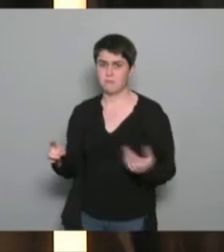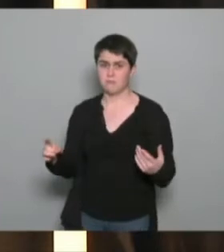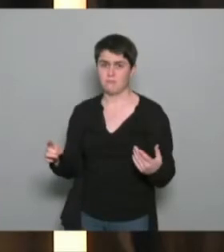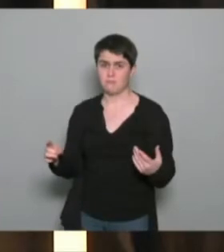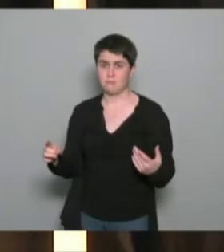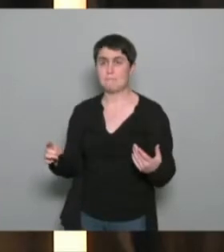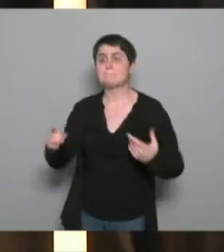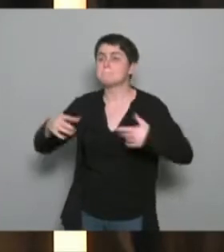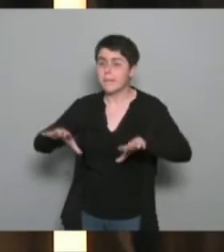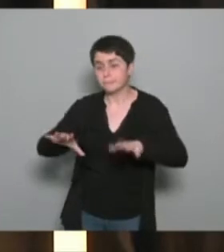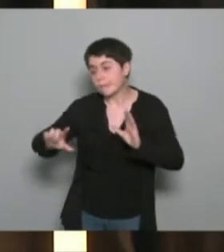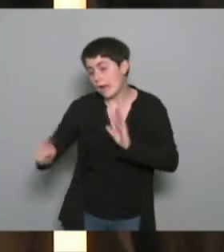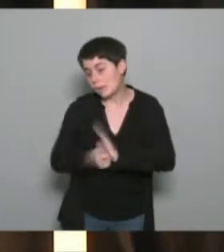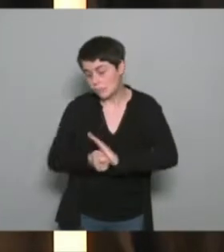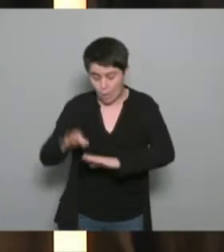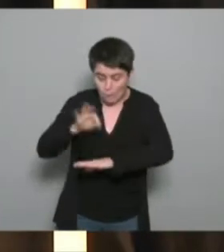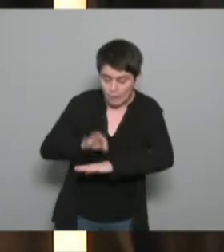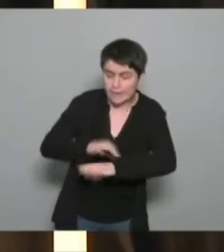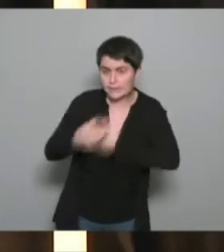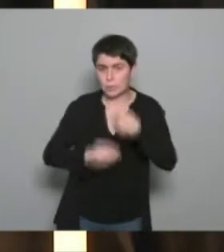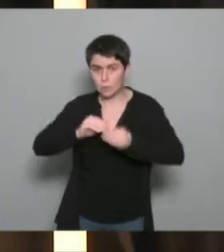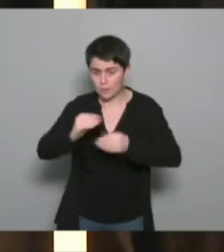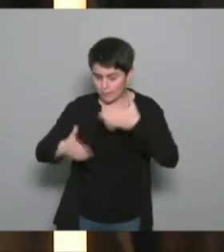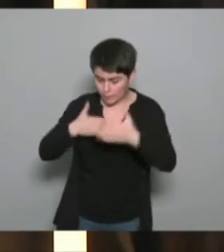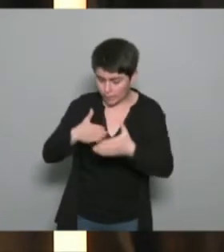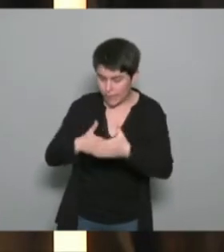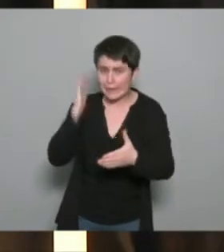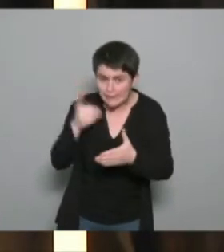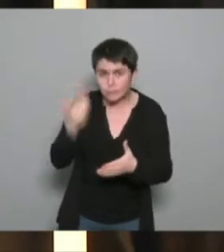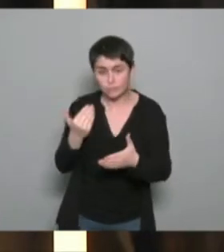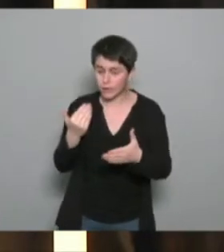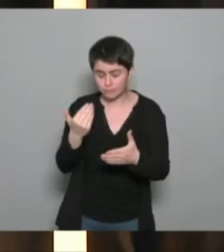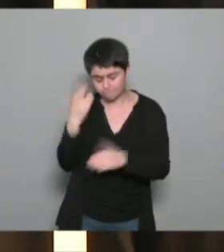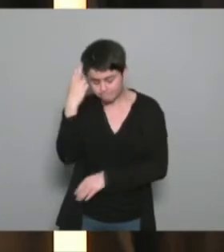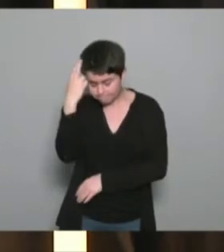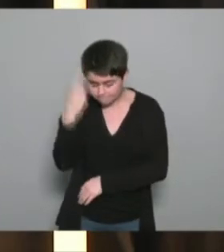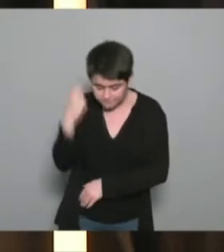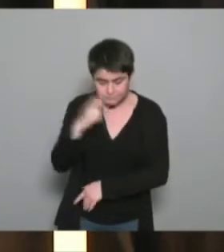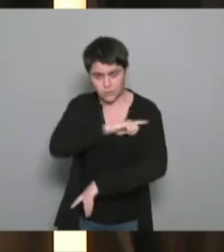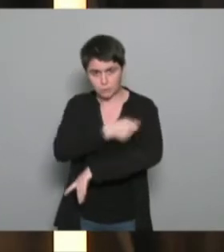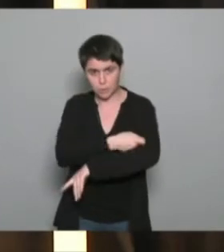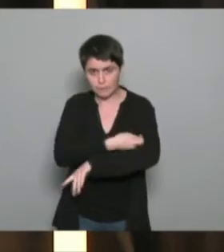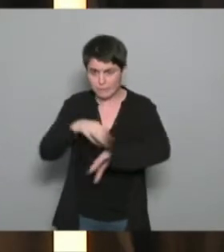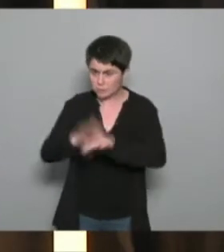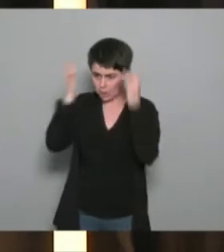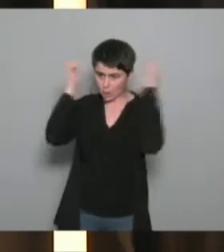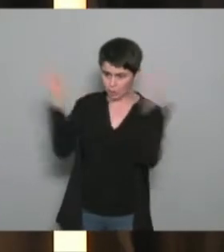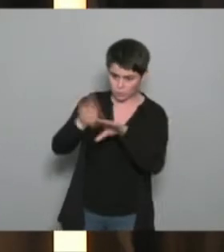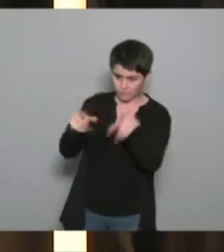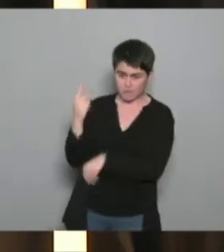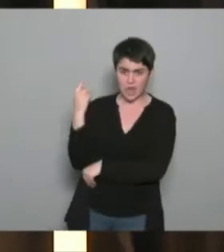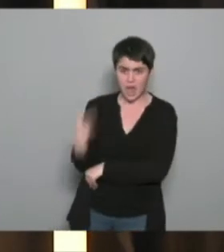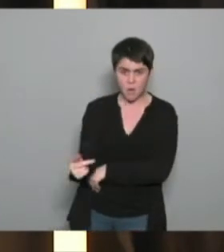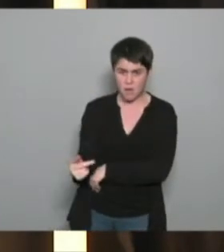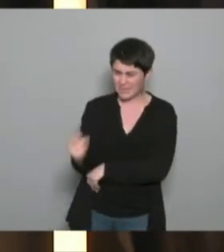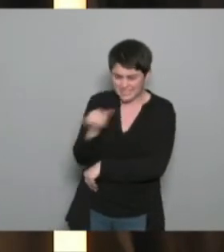qu'est la pathologie, ou en tout cas pour les mathématiques de santé, ça c'est l'élément déclencheur, mais ce n pas leur culture, ni familiale, etc. Donc comment est-ce qu'on fait ? Parce que ces personnes